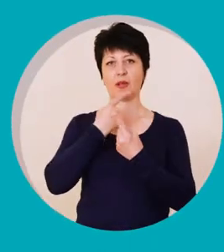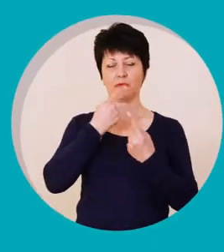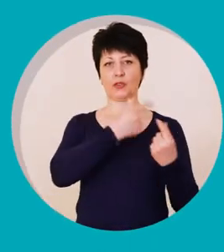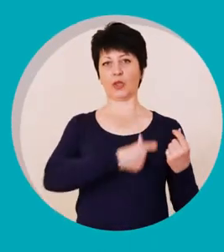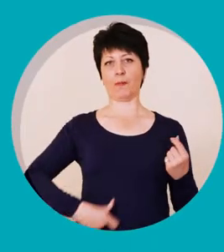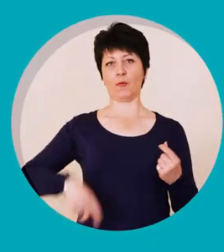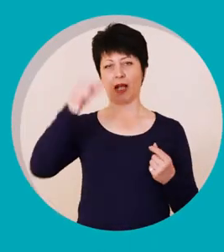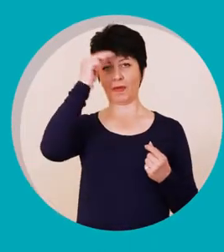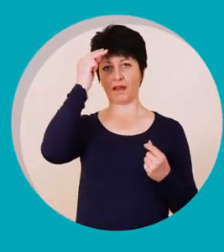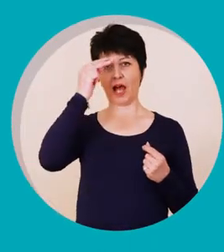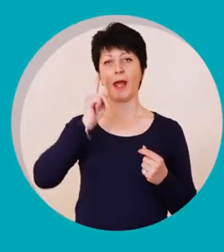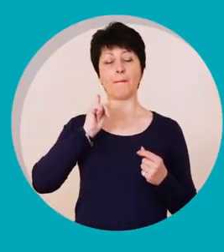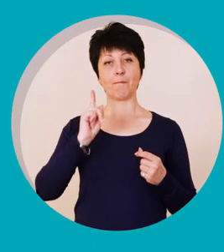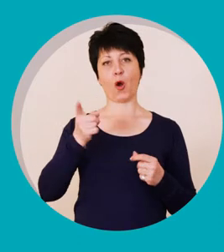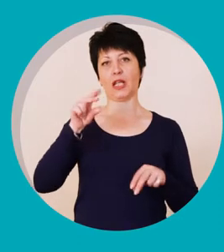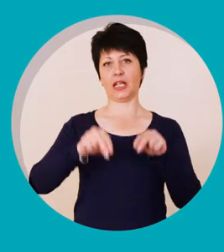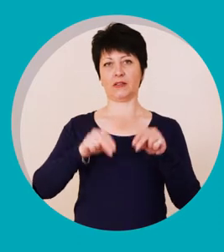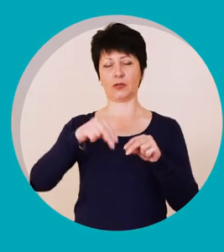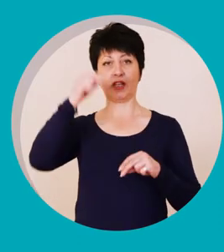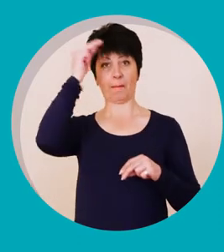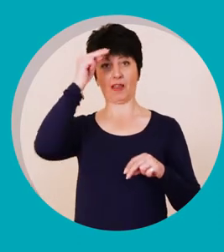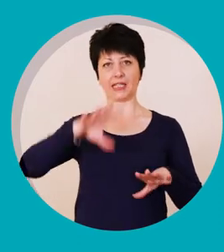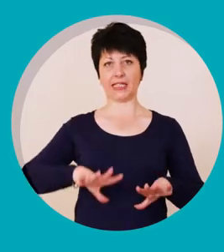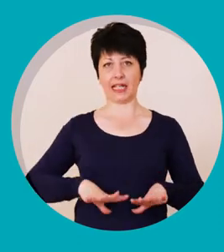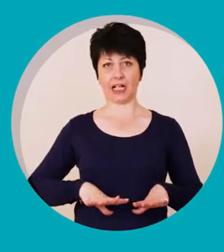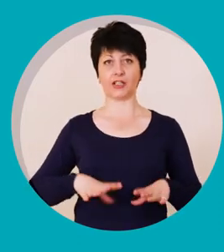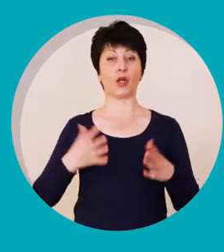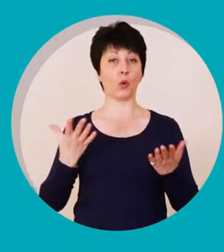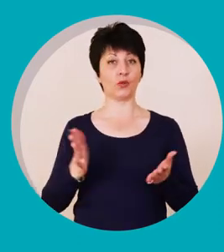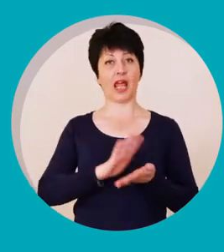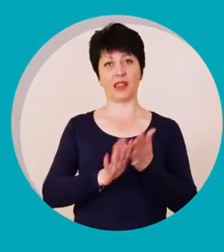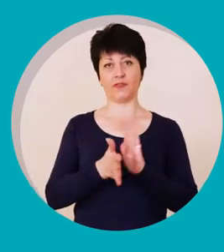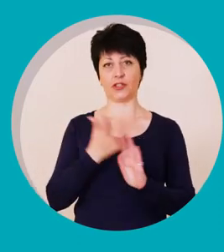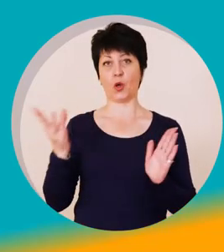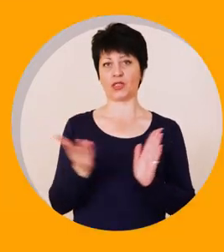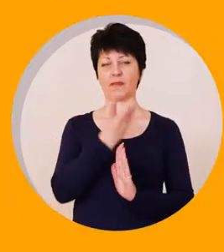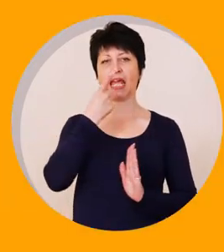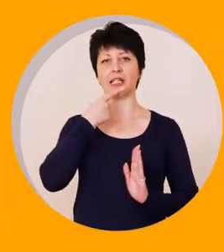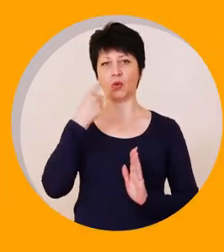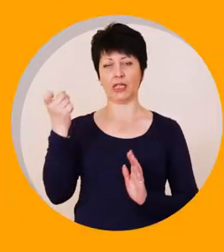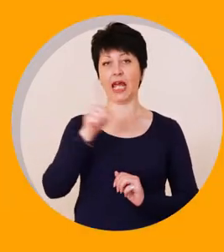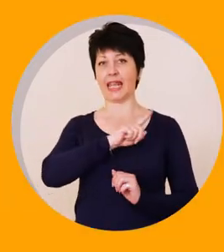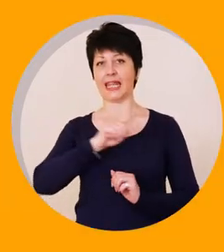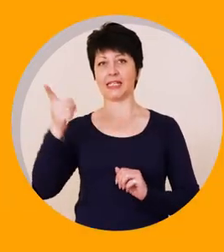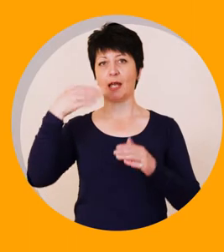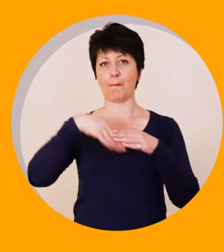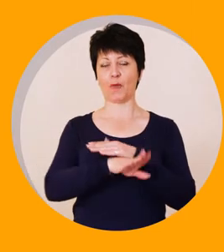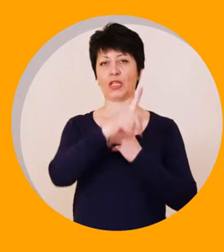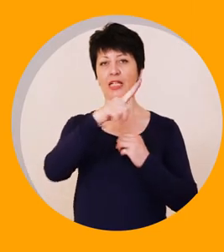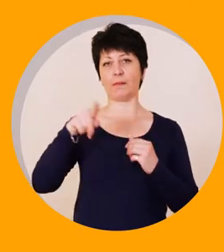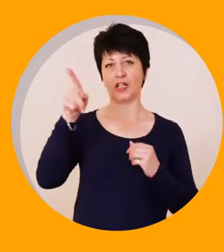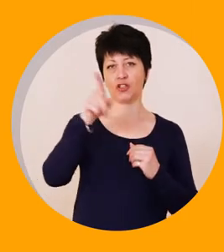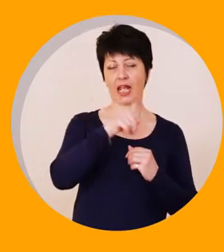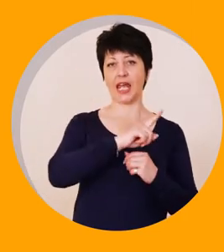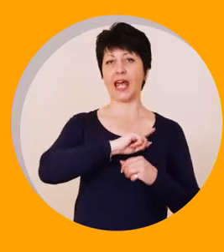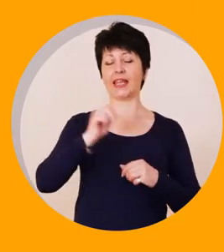Възболите за членове на Европейския парламент от Република България имат право да гласуват българските граждани, които са навършили